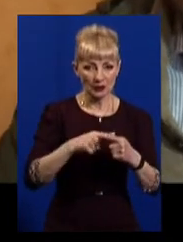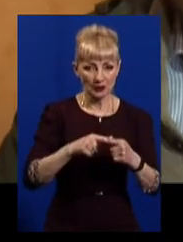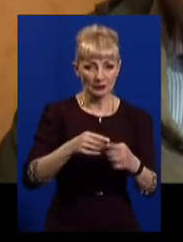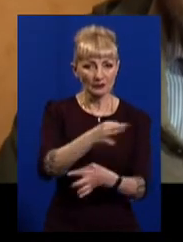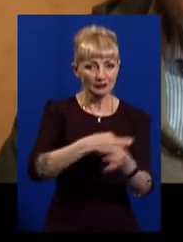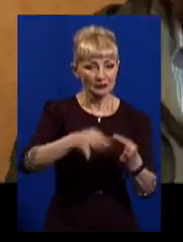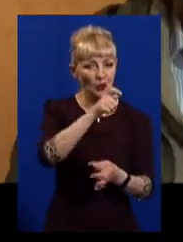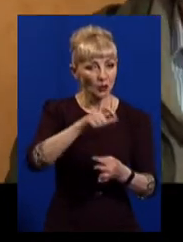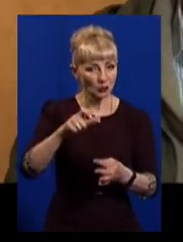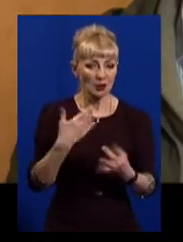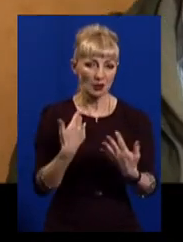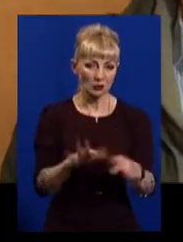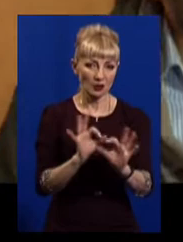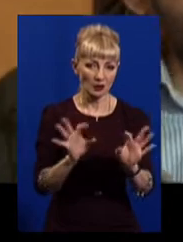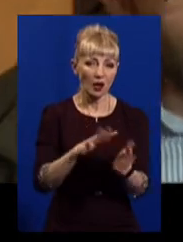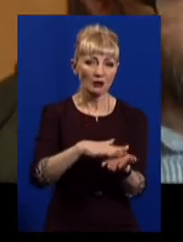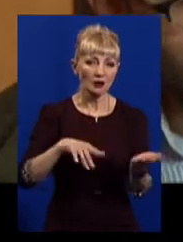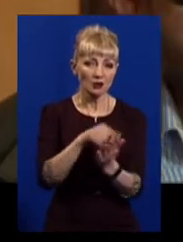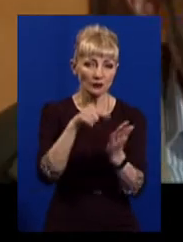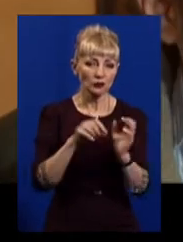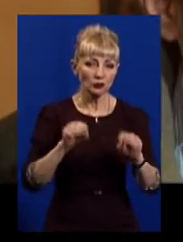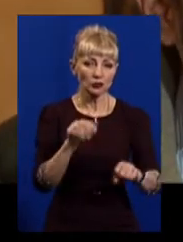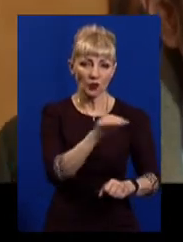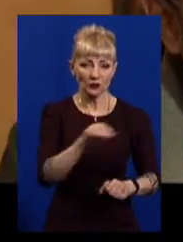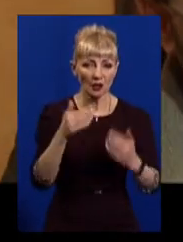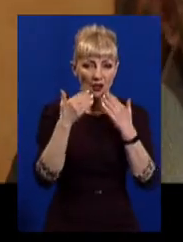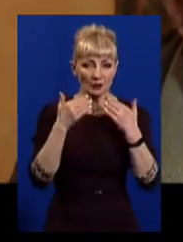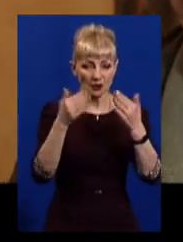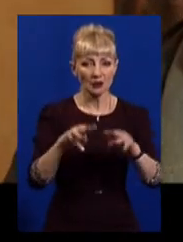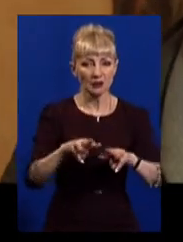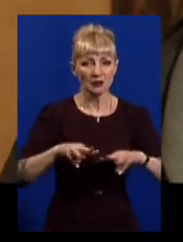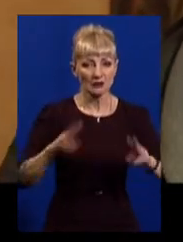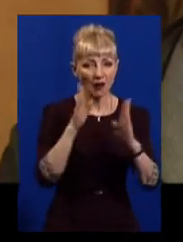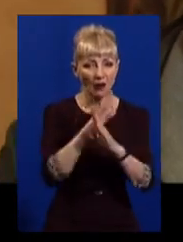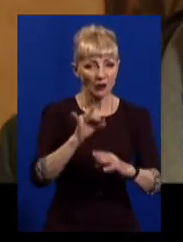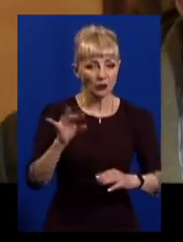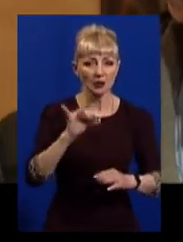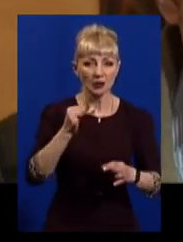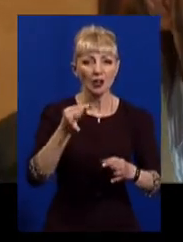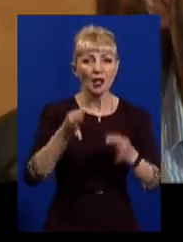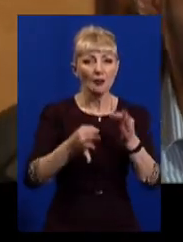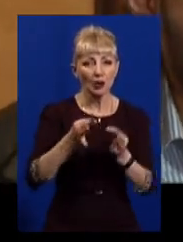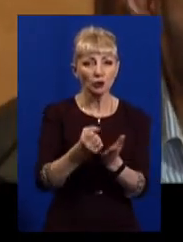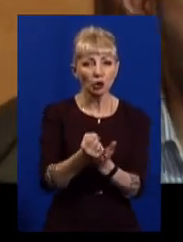коментар, а щодо подальших питань ви можете офіційно звертатися до Міністерства екології та природних ресурсів.